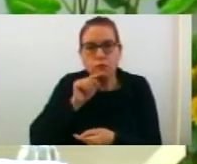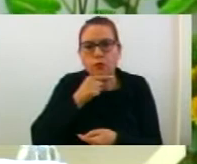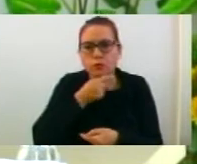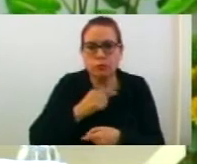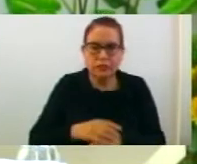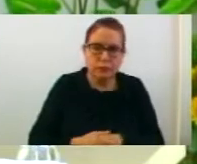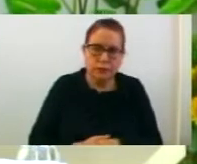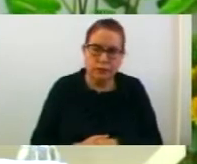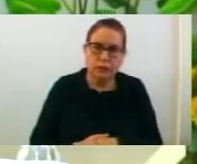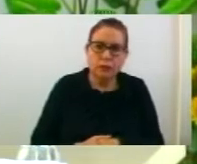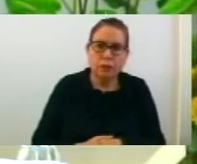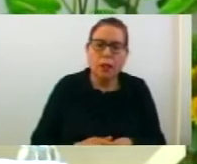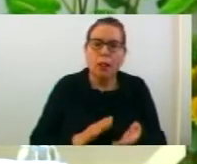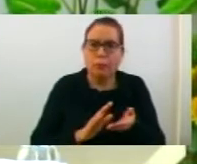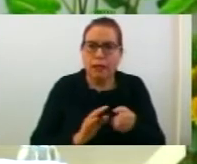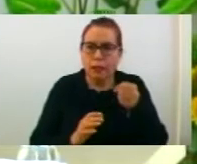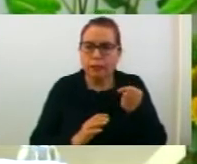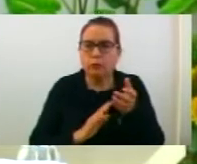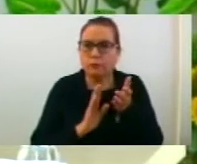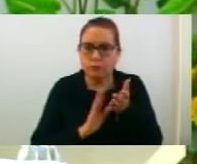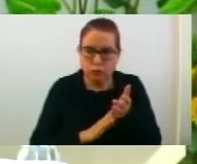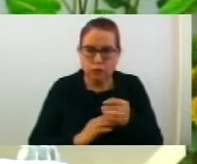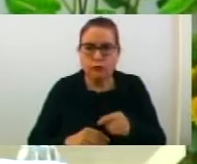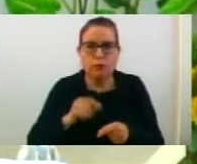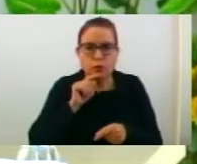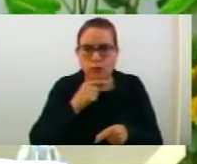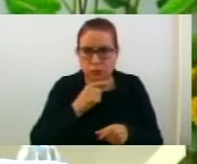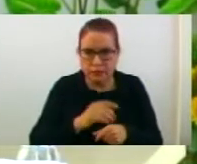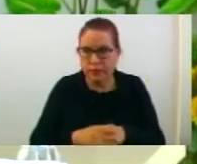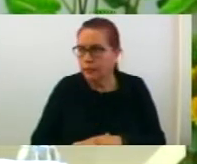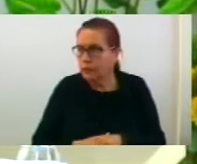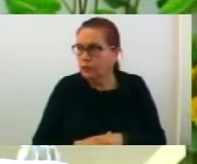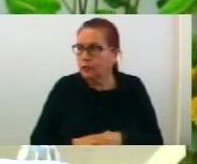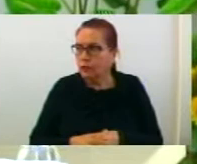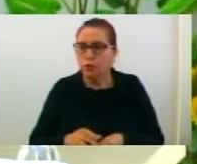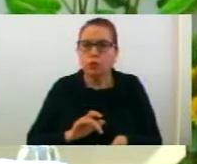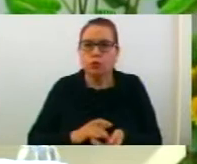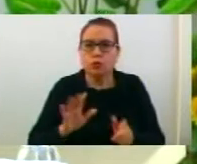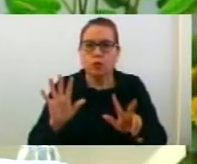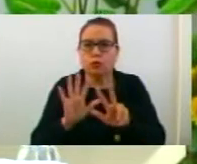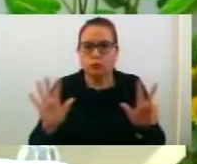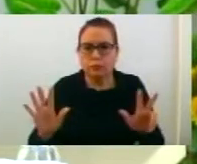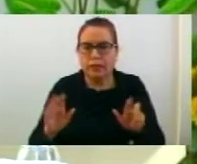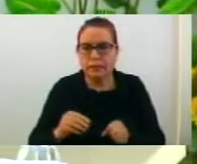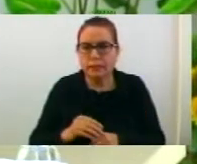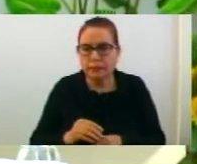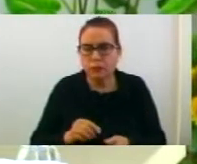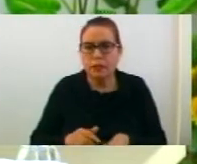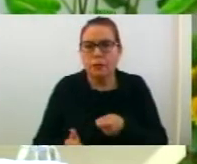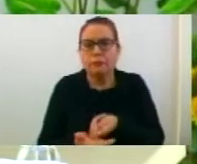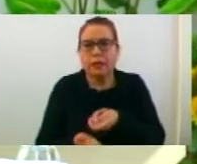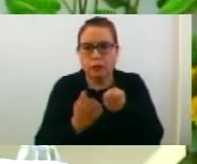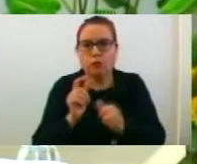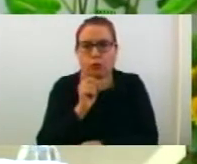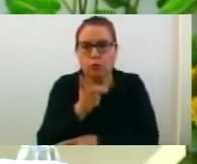на локалната установа библиотека Благо Янков Мучите от Струмица и точка 18 предлог